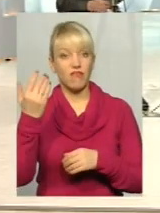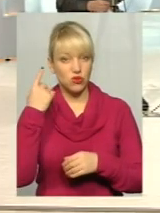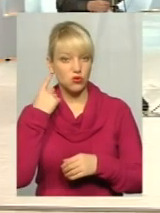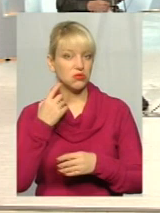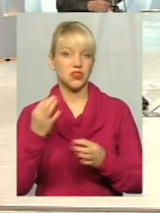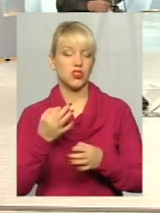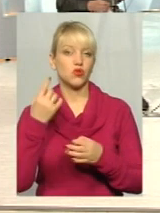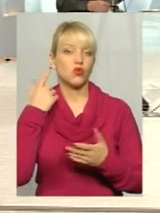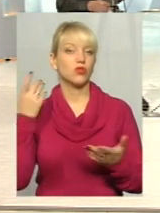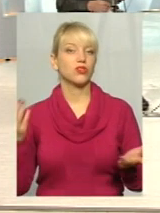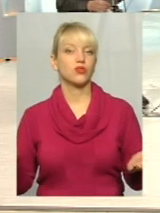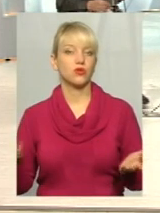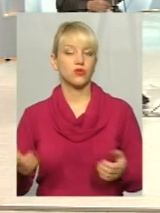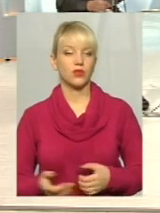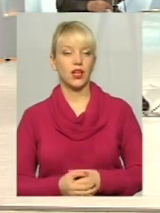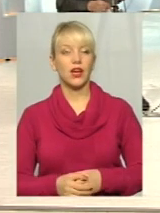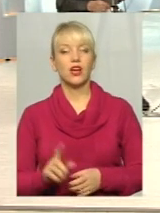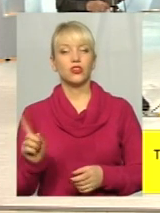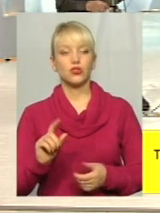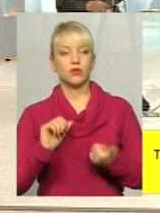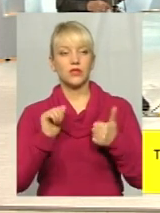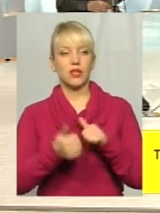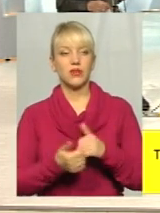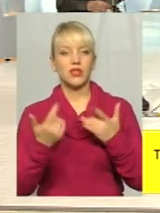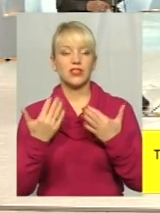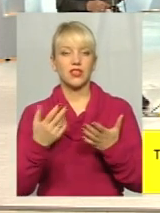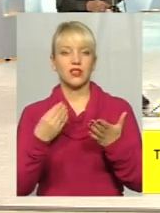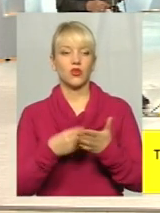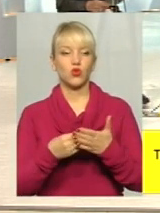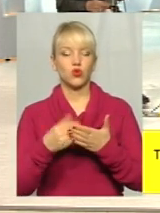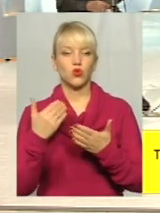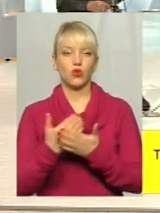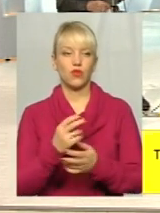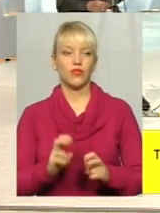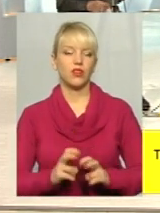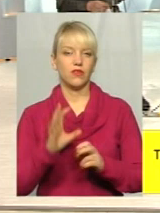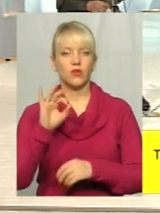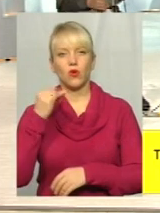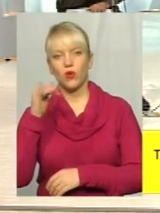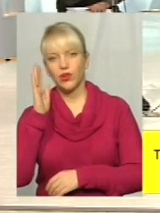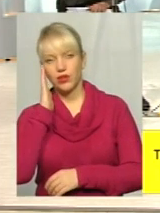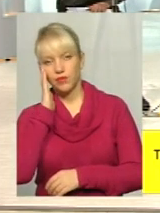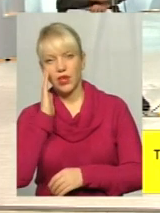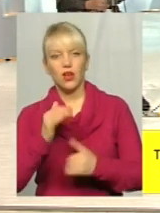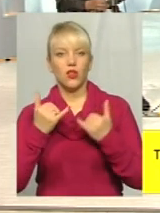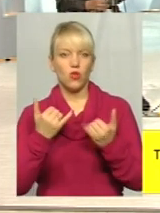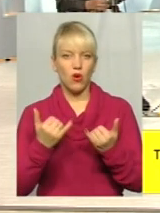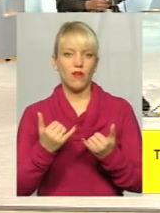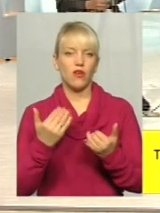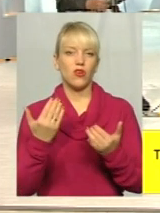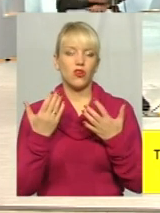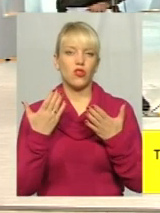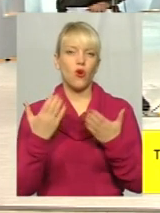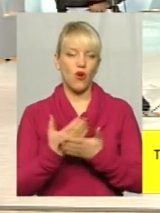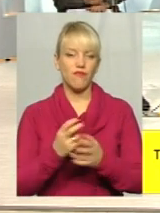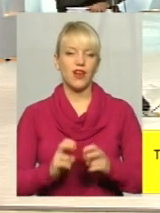щоб замінити, скільки коштує новий ліфт? Ой, новий ліфт сьогодні, от це, Савдеповського